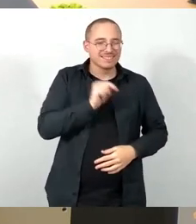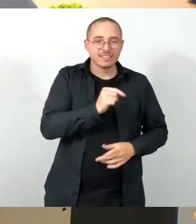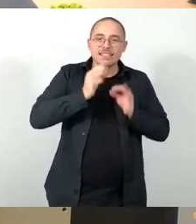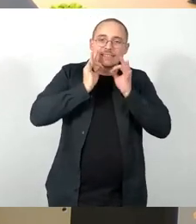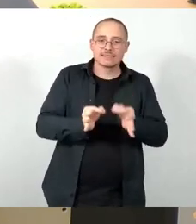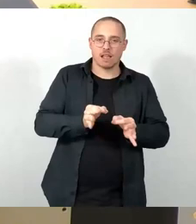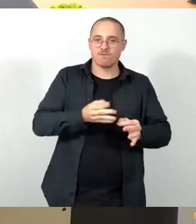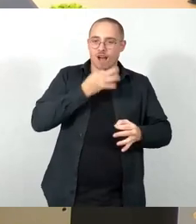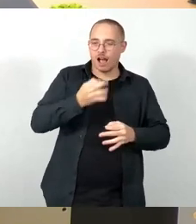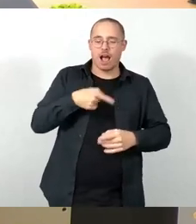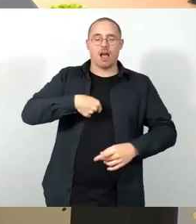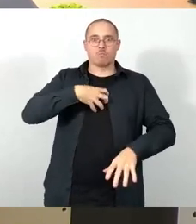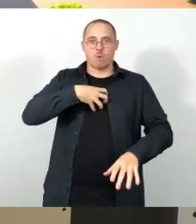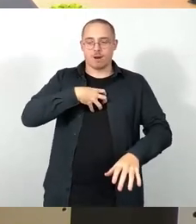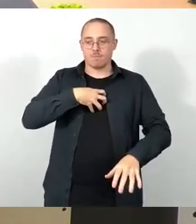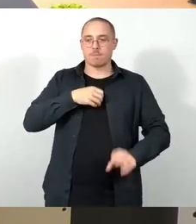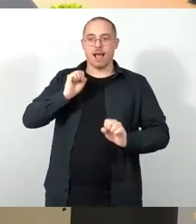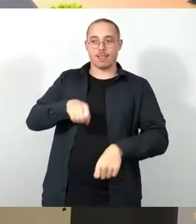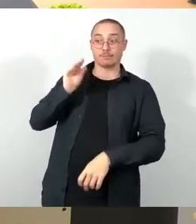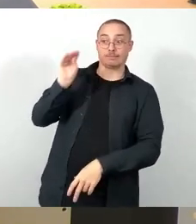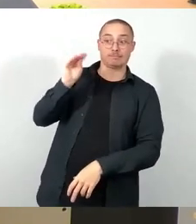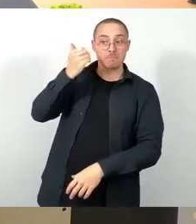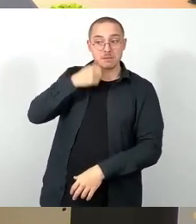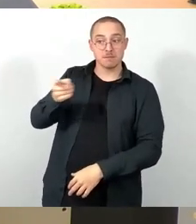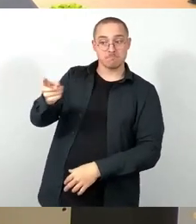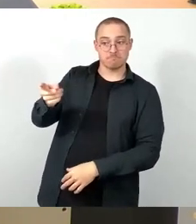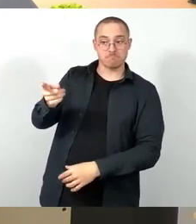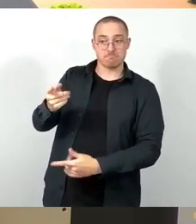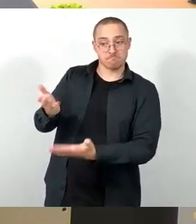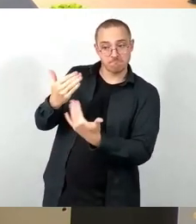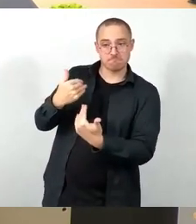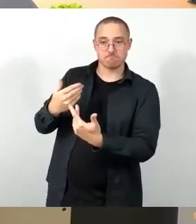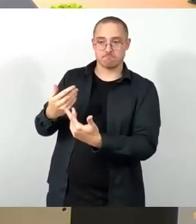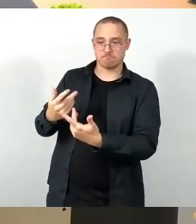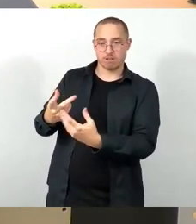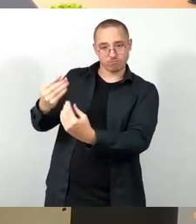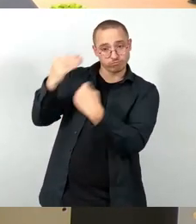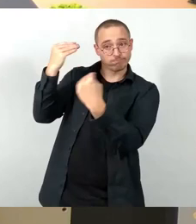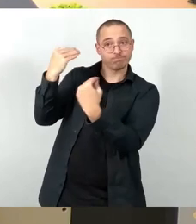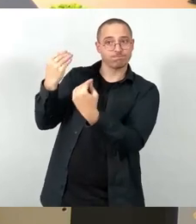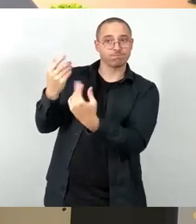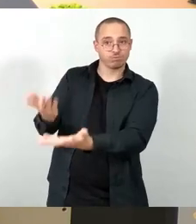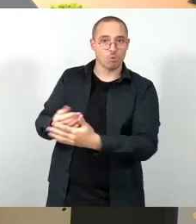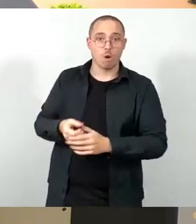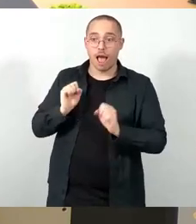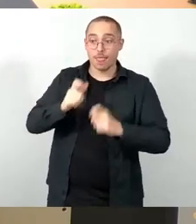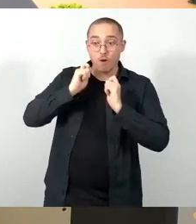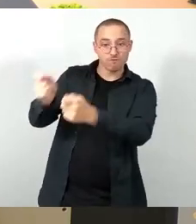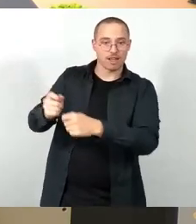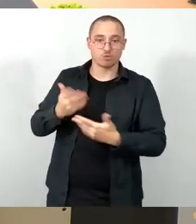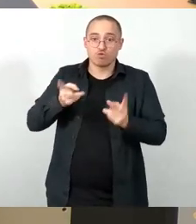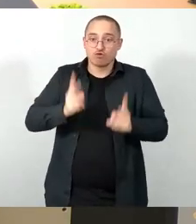lassen wollen, dann soll Sie den Klimabeirat beauftragen. Das heißt, der Stadtrat hat es in der Hand, wie viel dort